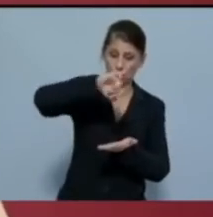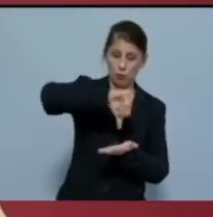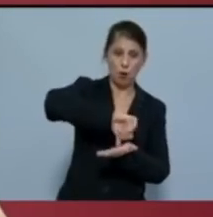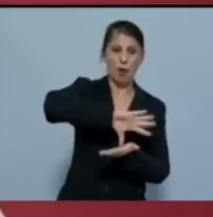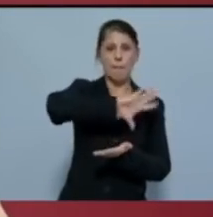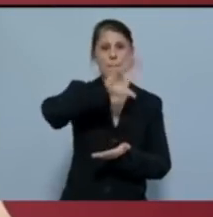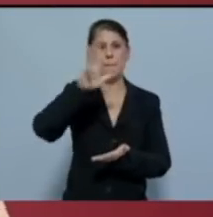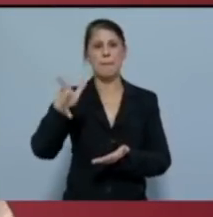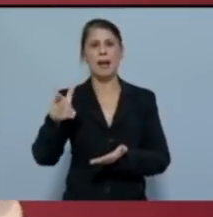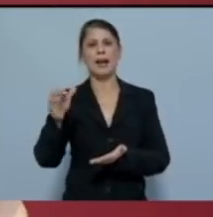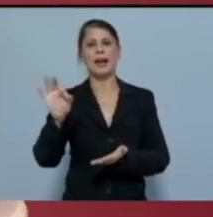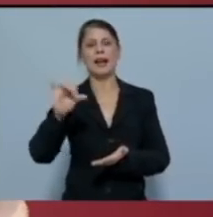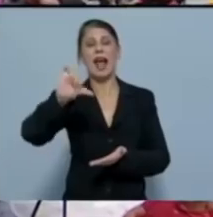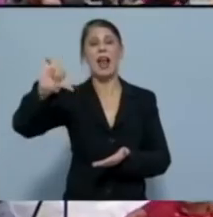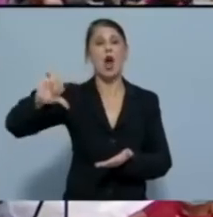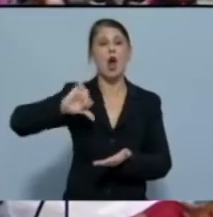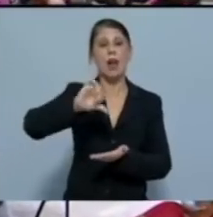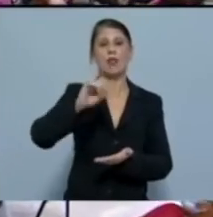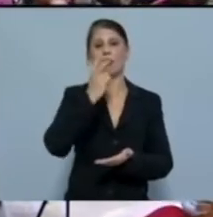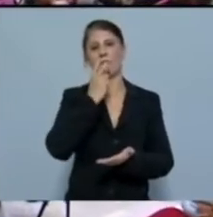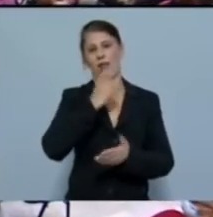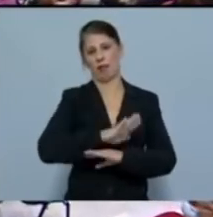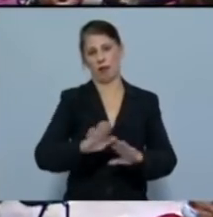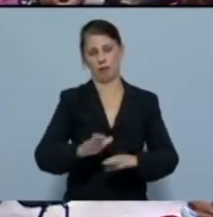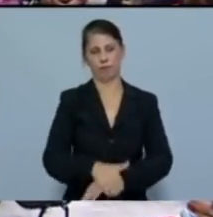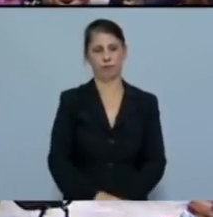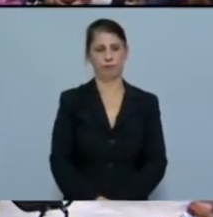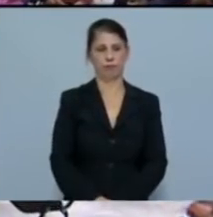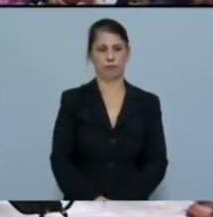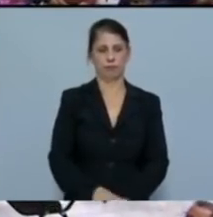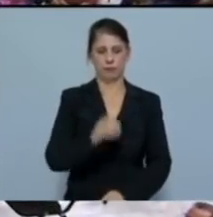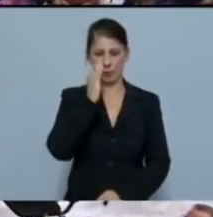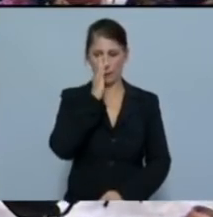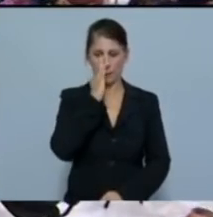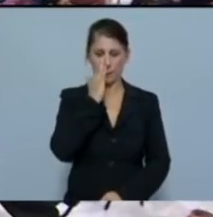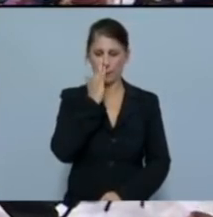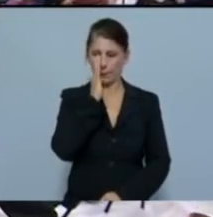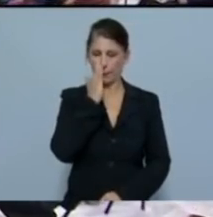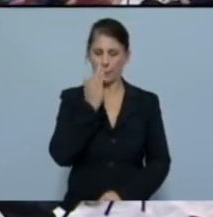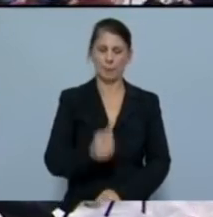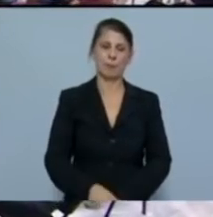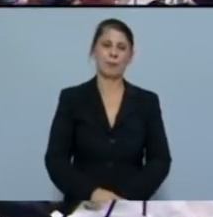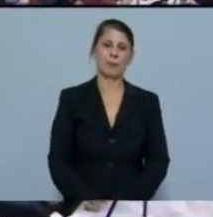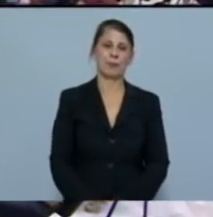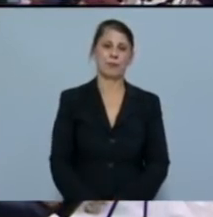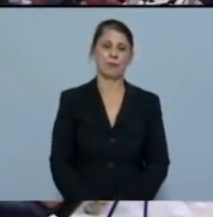το ελαιόλαδο και τη φέτα. Με απλά όμως λόγια αποδεικνύεται για μια ακόμα